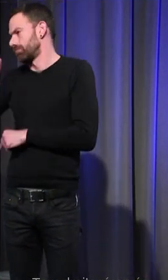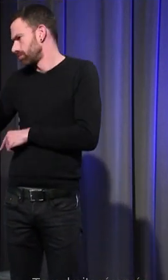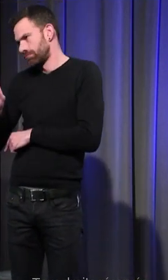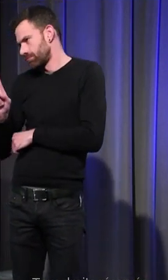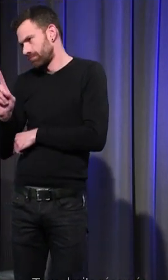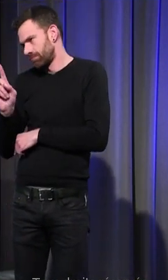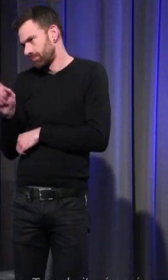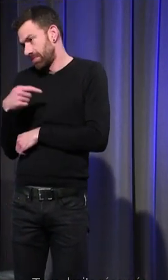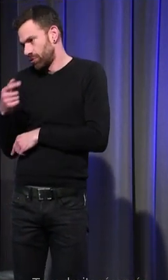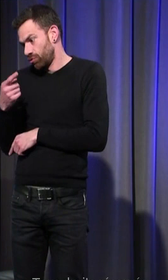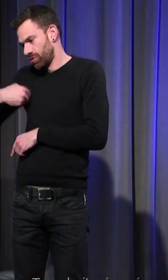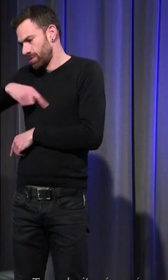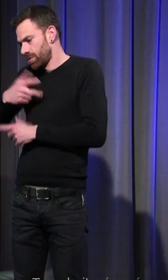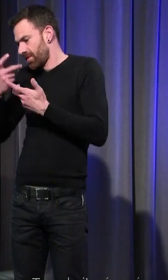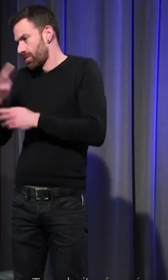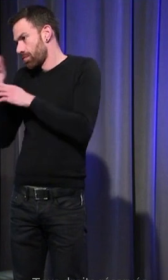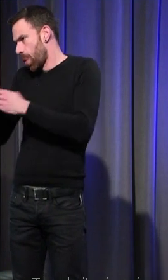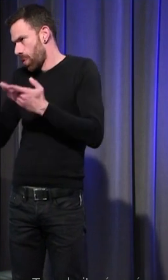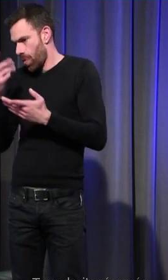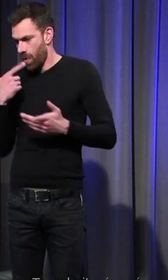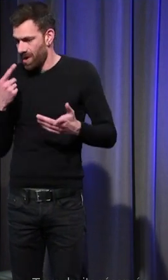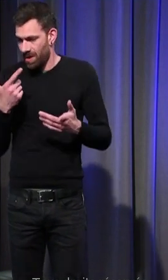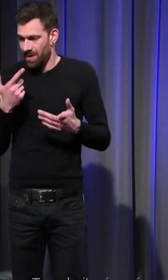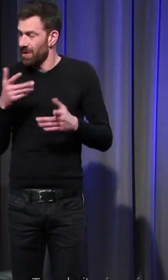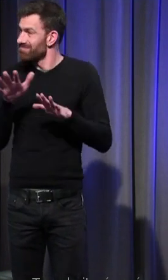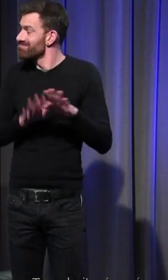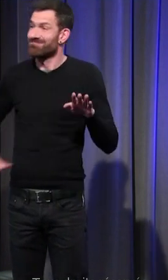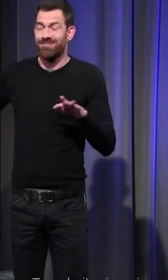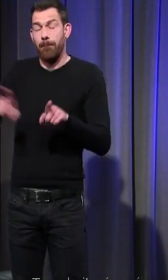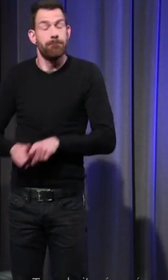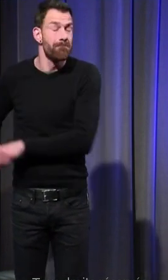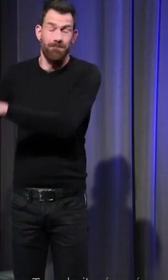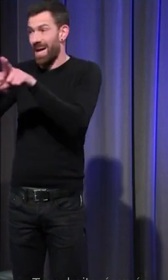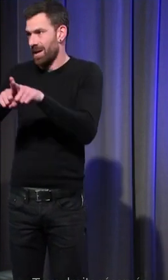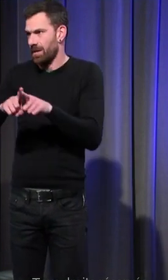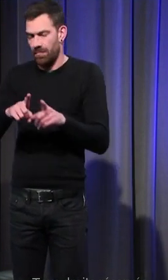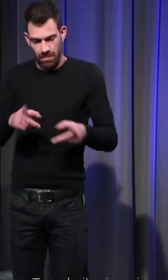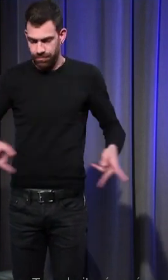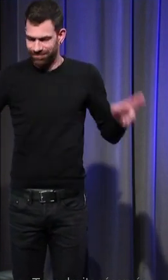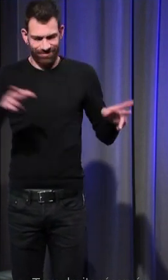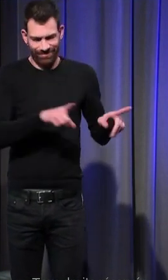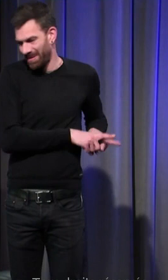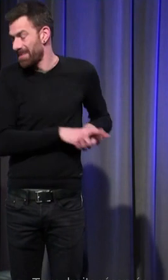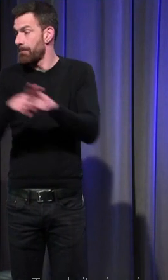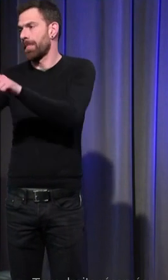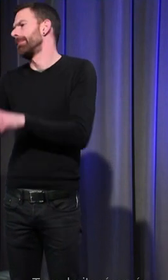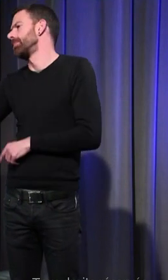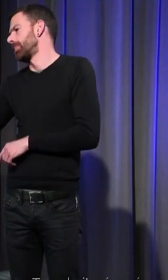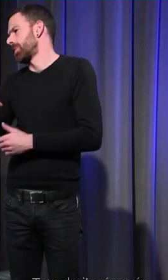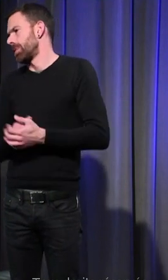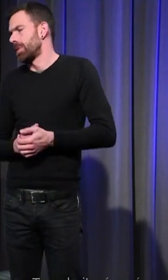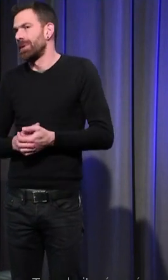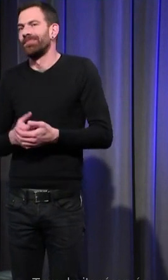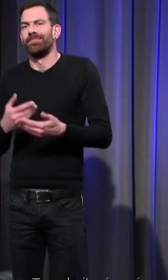ce que nous essayons de faire c'est démontrer que c'est pas partout pareil on est obligé de partir finalement vous savez c